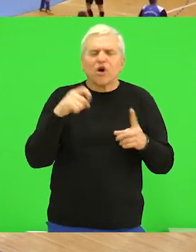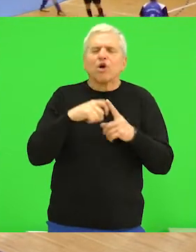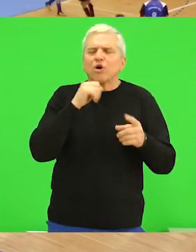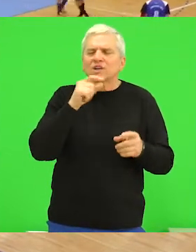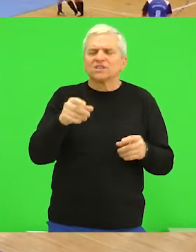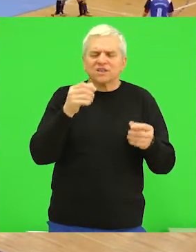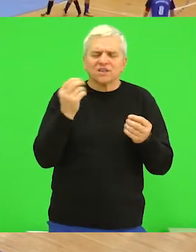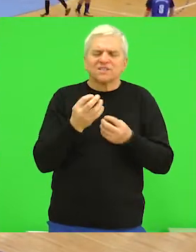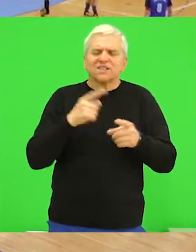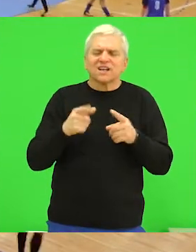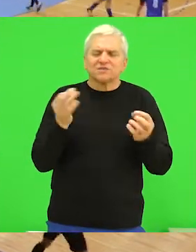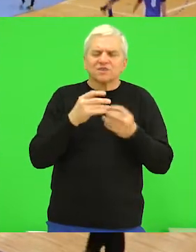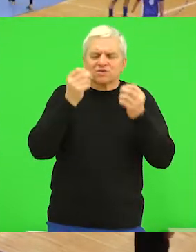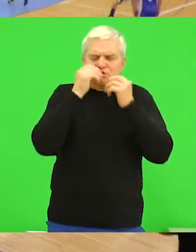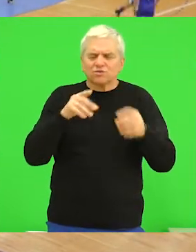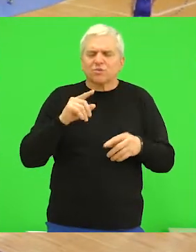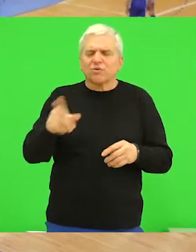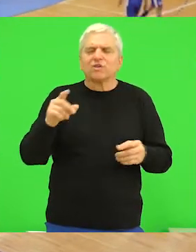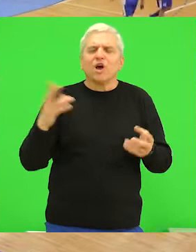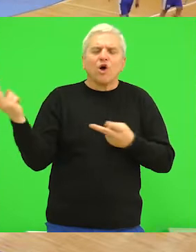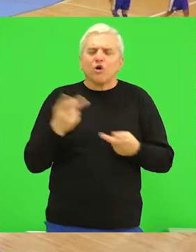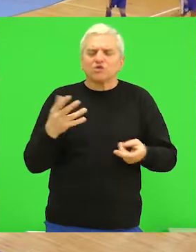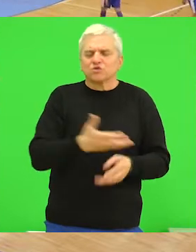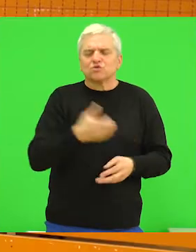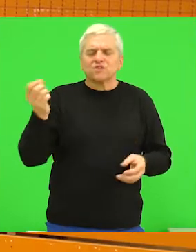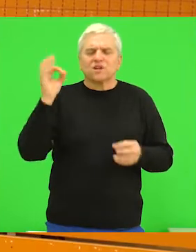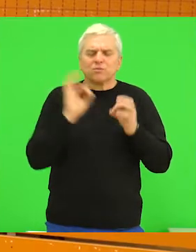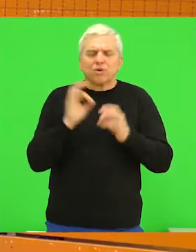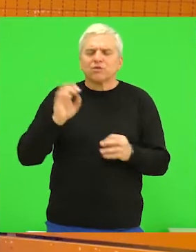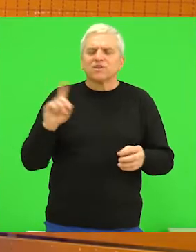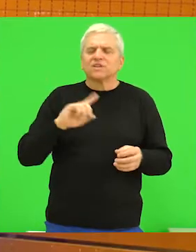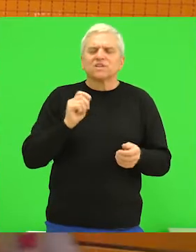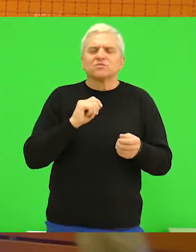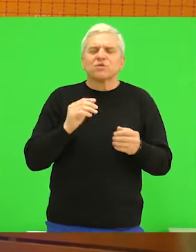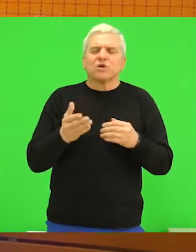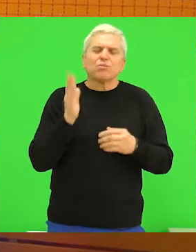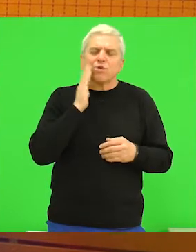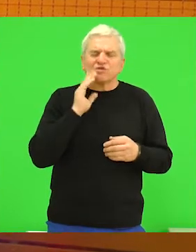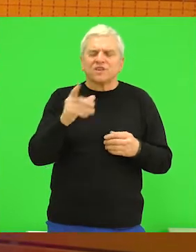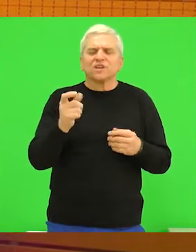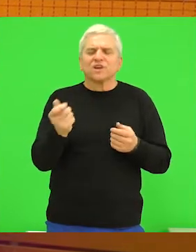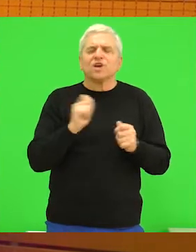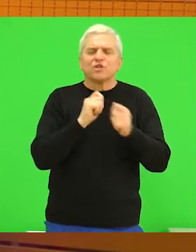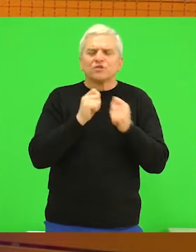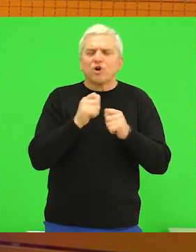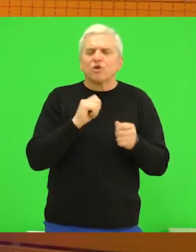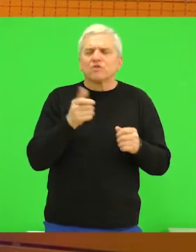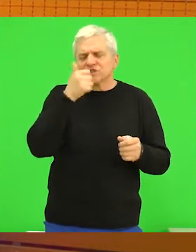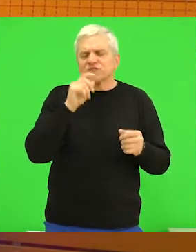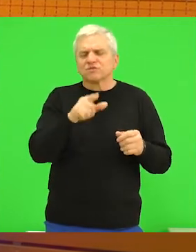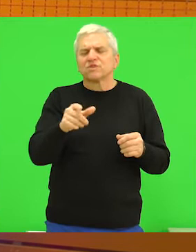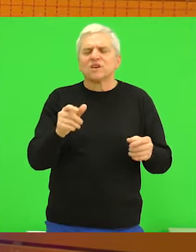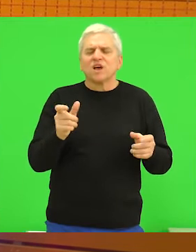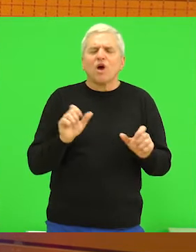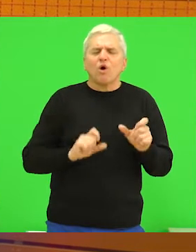uticali na poraz, odnosno da su gosti zasluženo odneli bodove. Mi smo ispoštovali dogori s načionice koji smo imali što se tiče